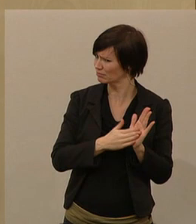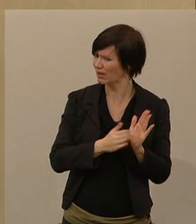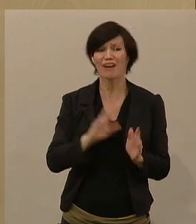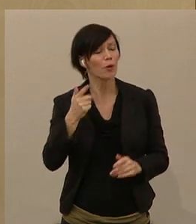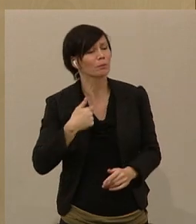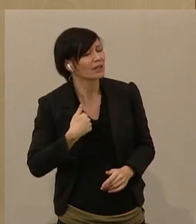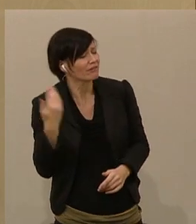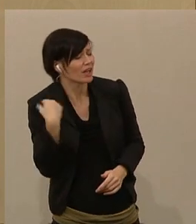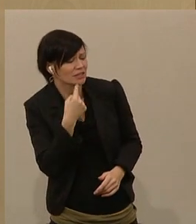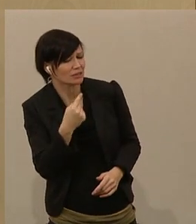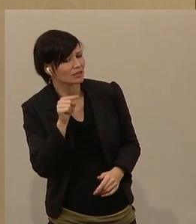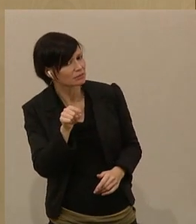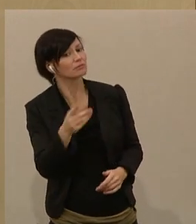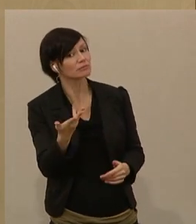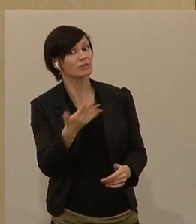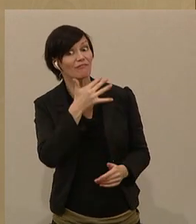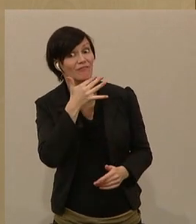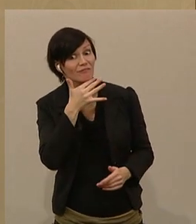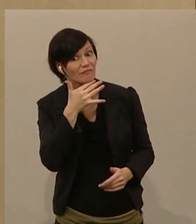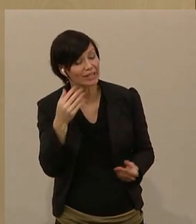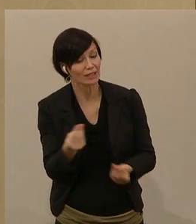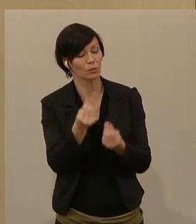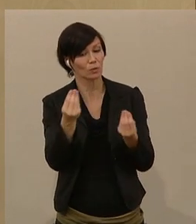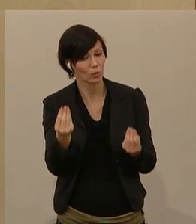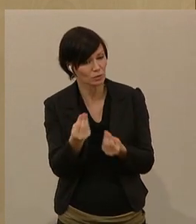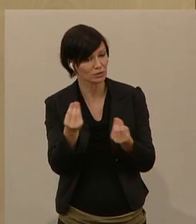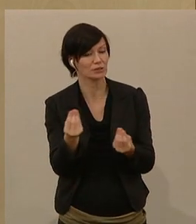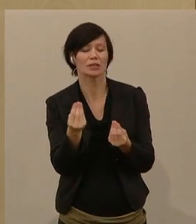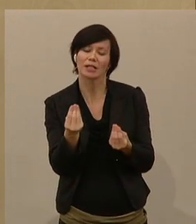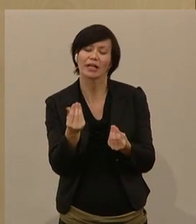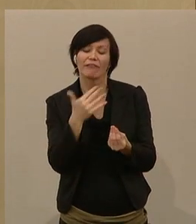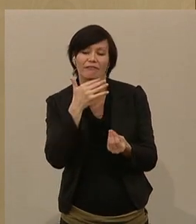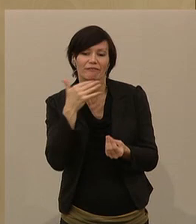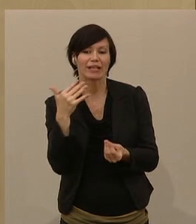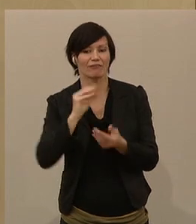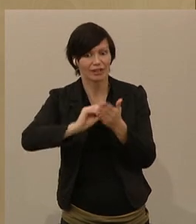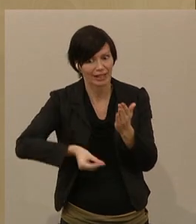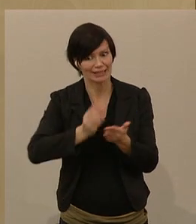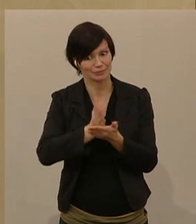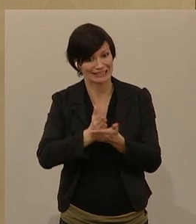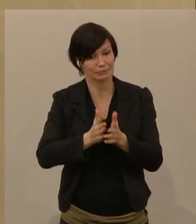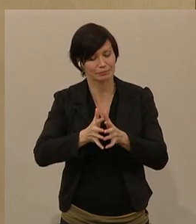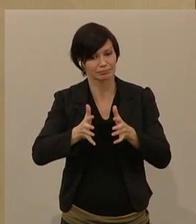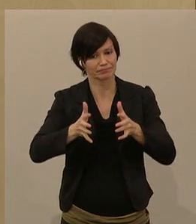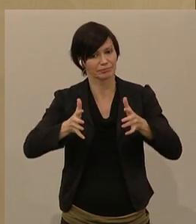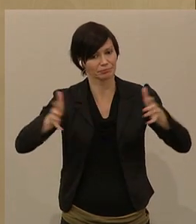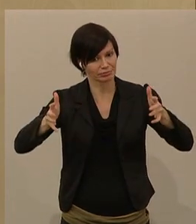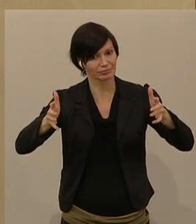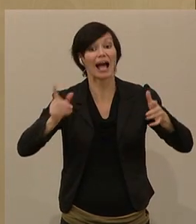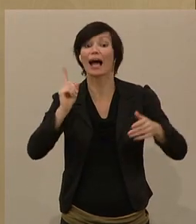es sehr viele und zunehmend mehr Vertragsbedienstete gibt und weil die in ihrer Einkommensentwicklung